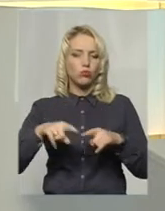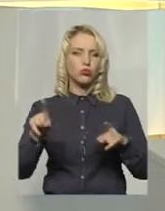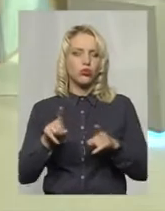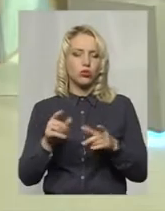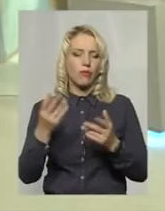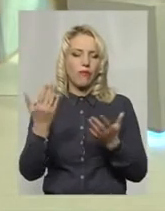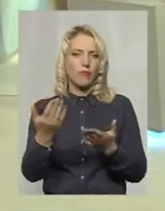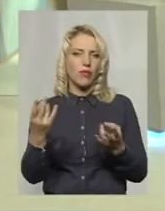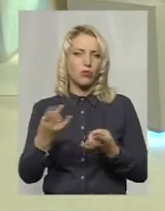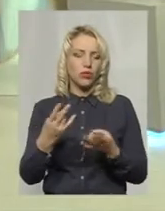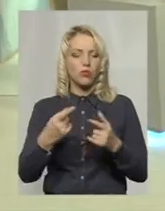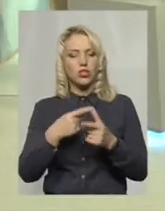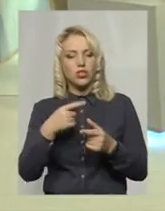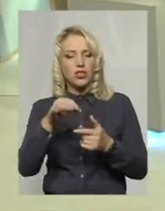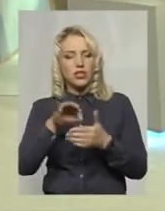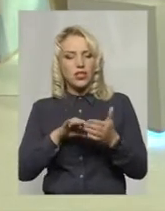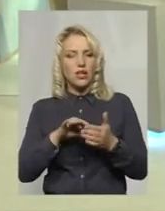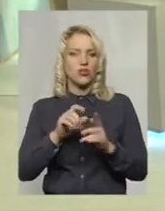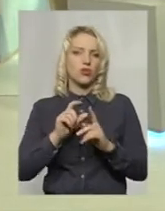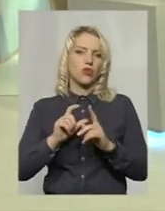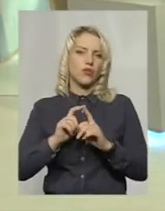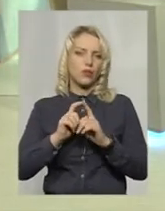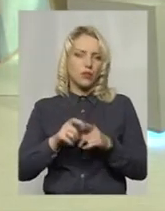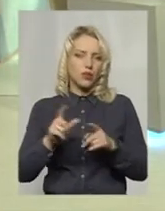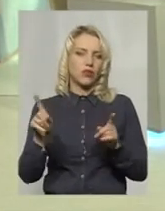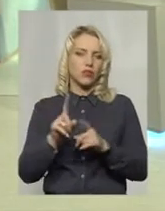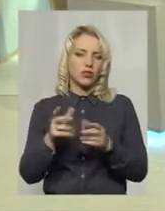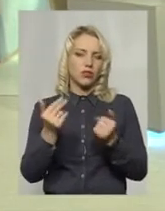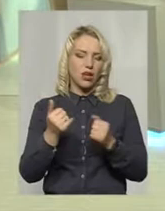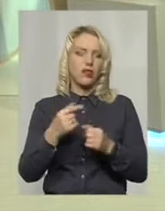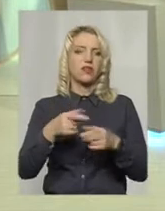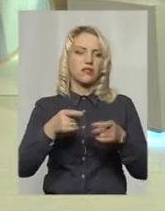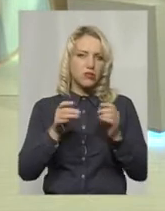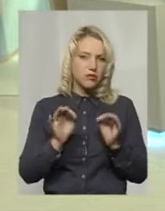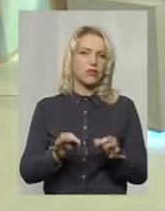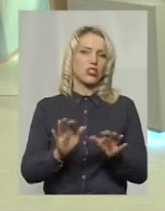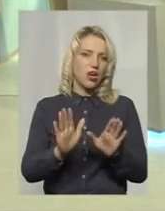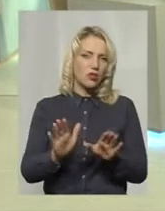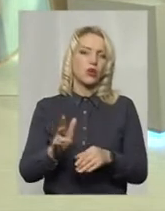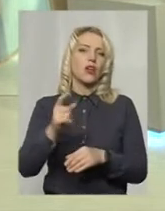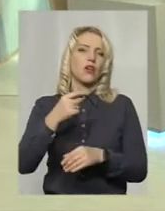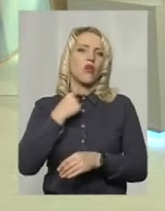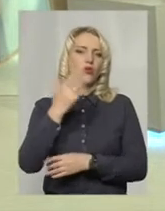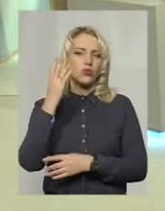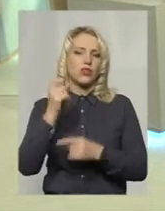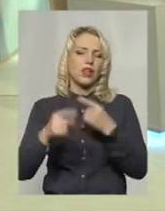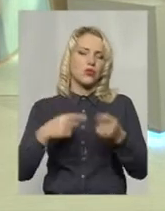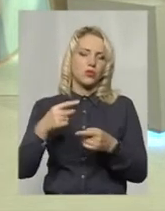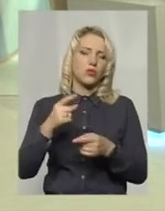необхідно? Чи одразу реагують і кажуть, так, звичайно, голосують на найближчі сесії, чи стикаєтеся все ж таки з якимись труднощами в цьому процесі?